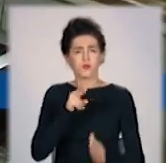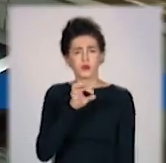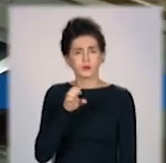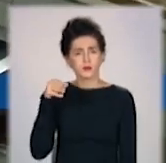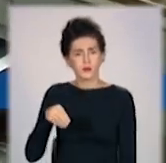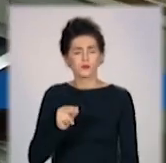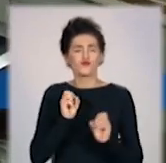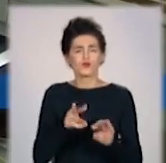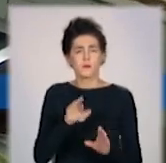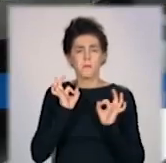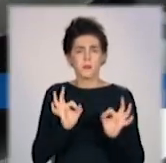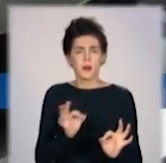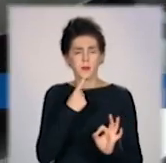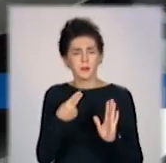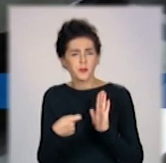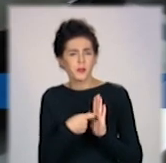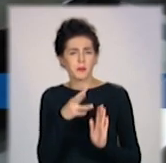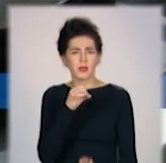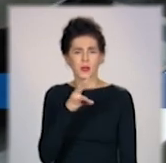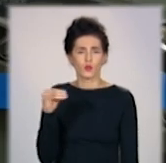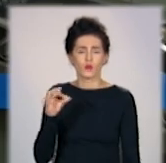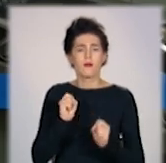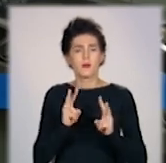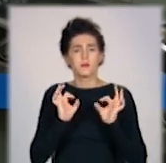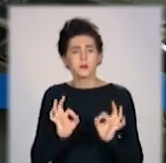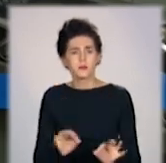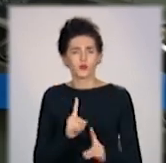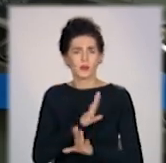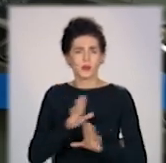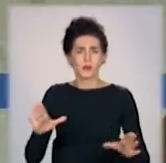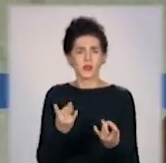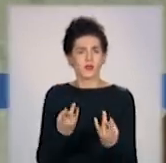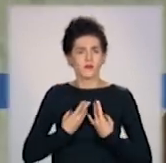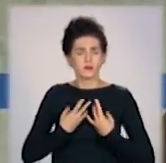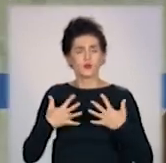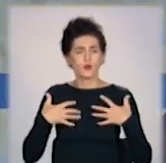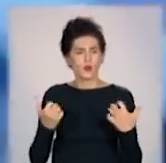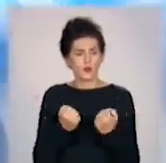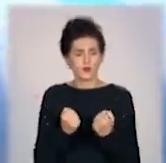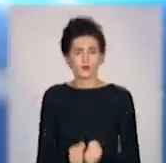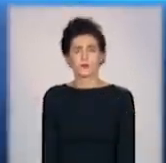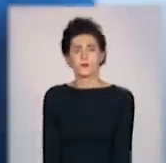краще – збагатити меню, як правильно говіти, щоб не нашкодити здоров'ю.